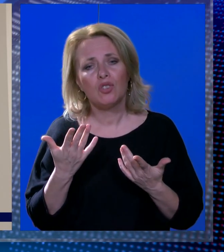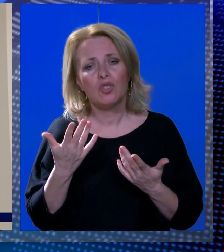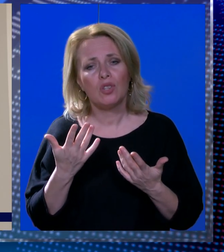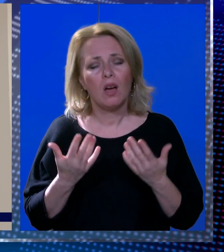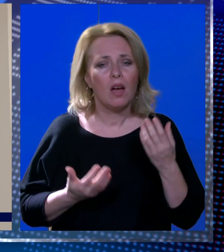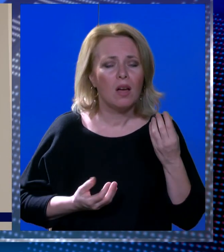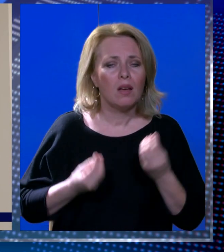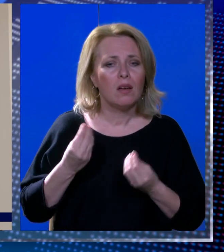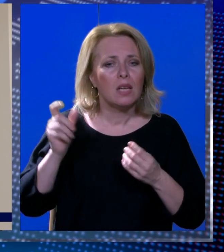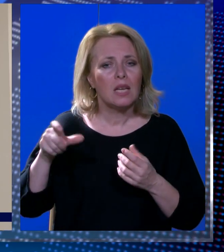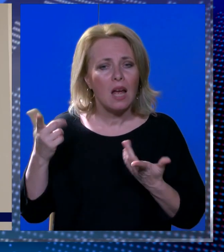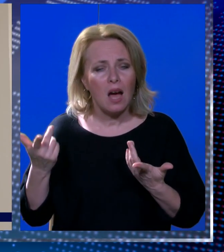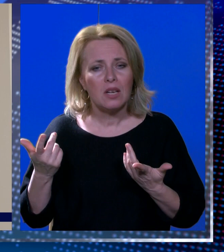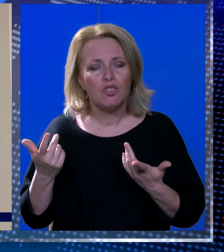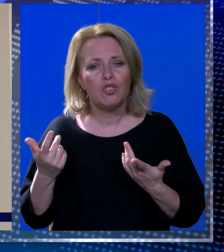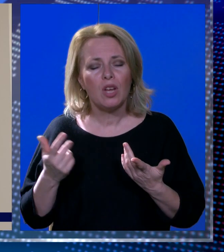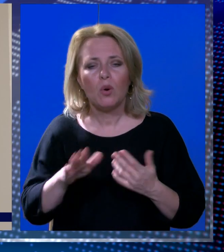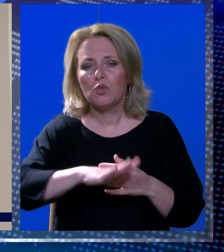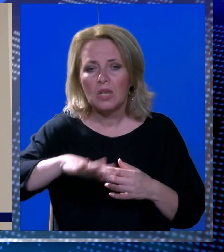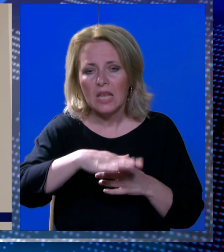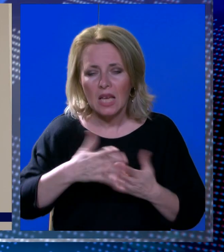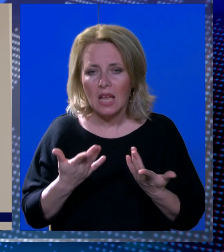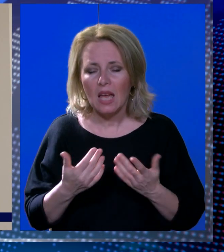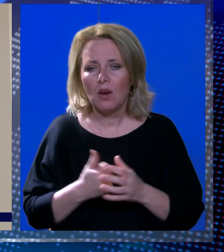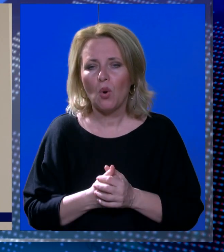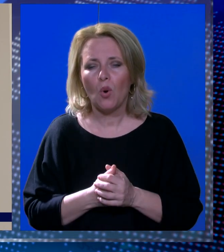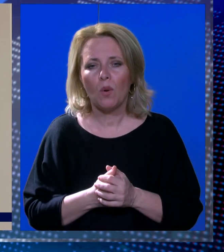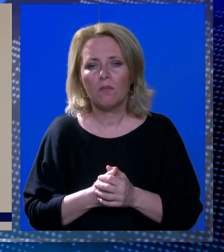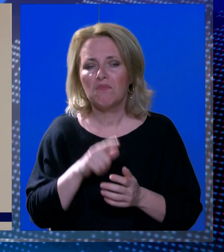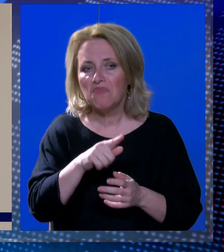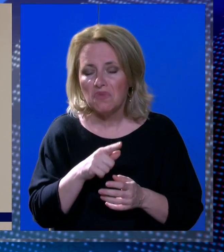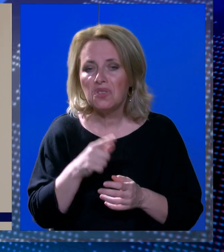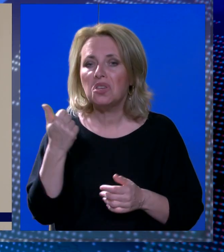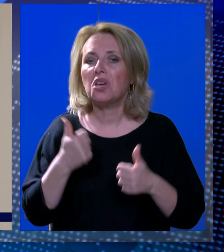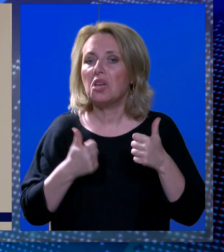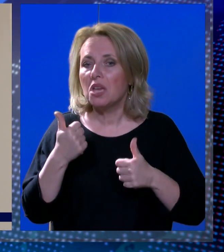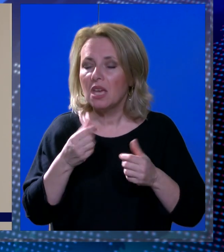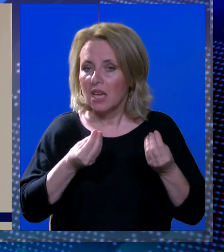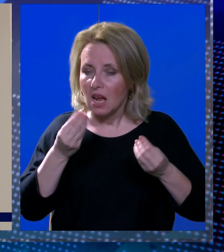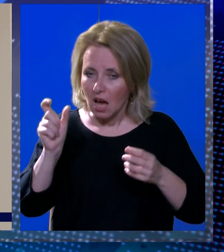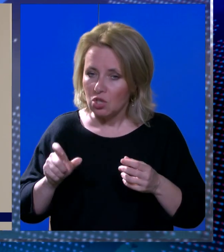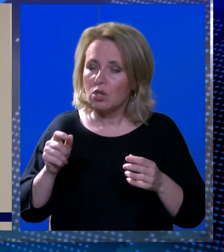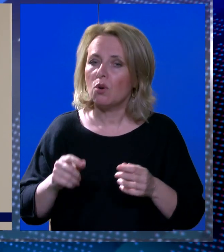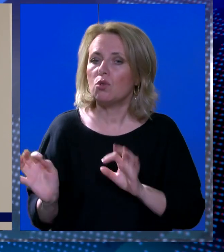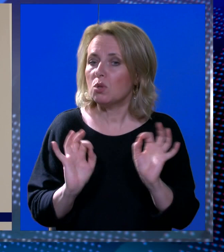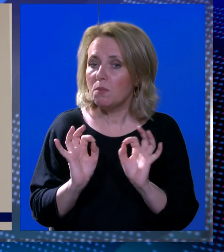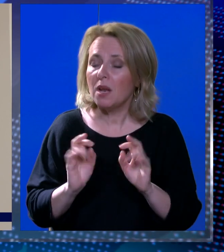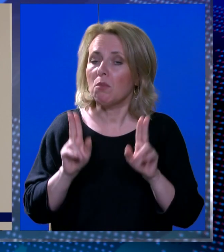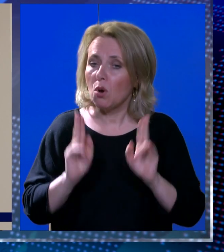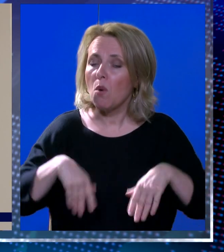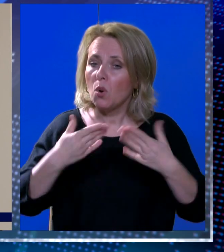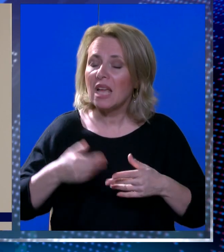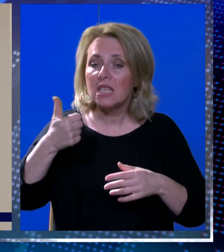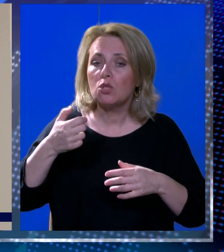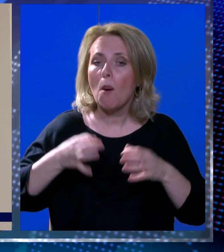na TV-u, izborni gleda onih igrača koji su na terenu u tom trenutku, tako da ti igrači koji su spremni, koji mogu udati 100